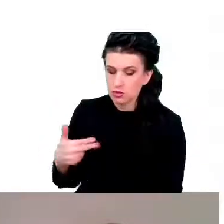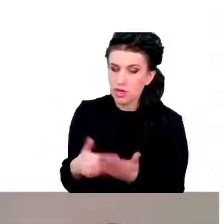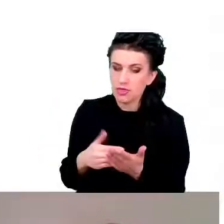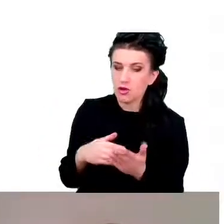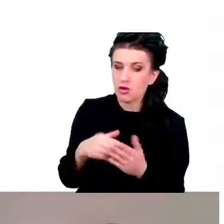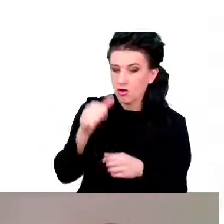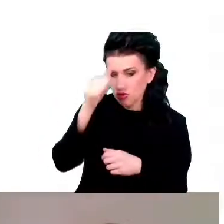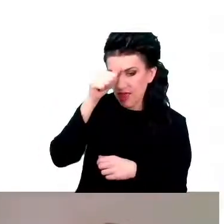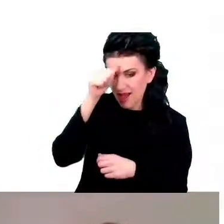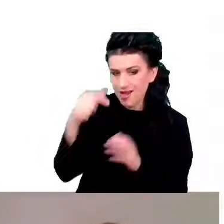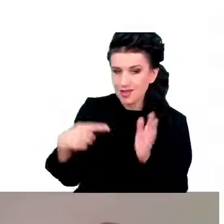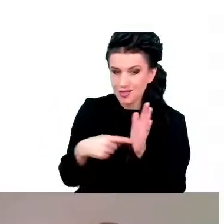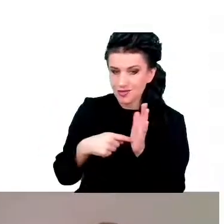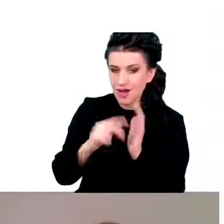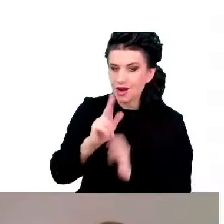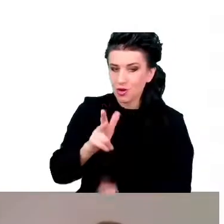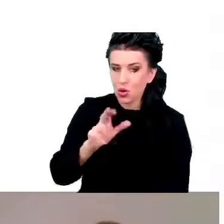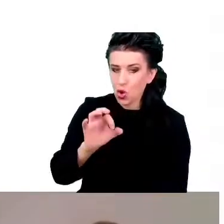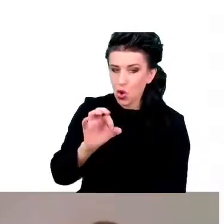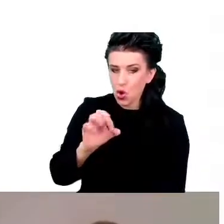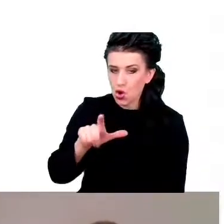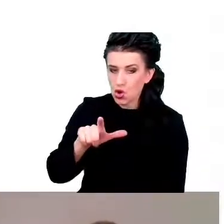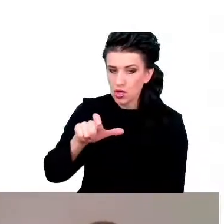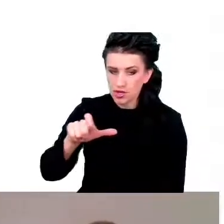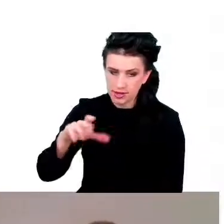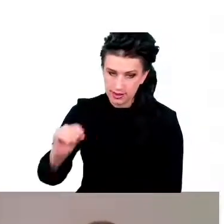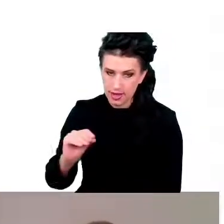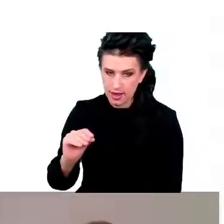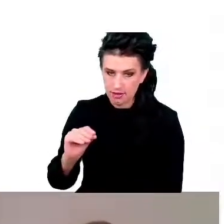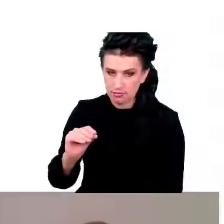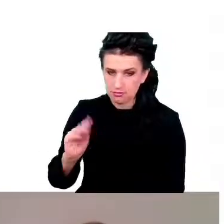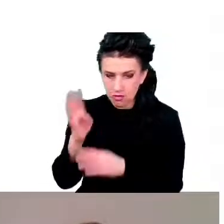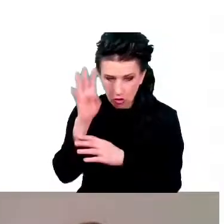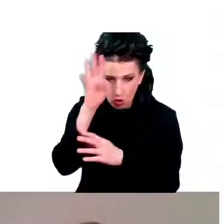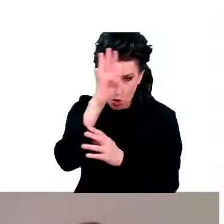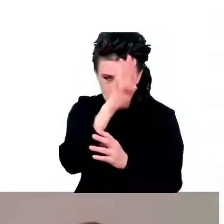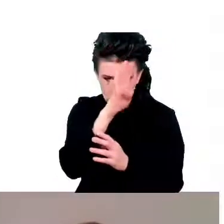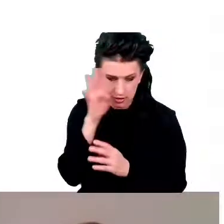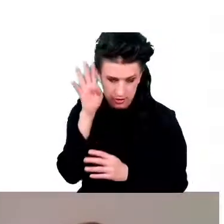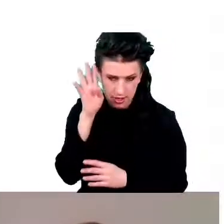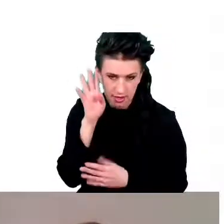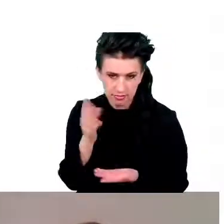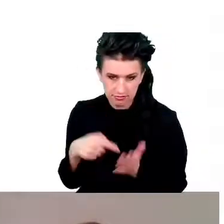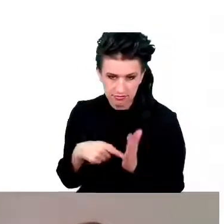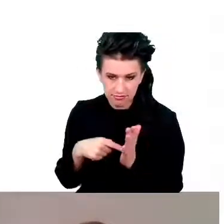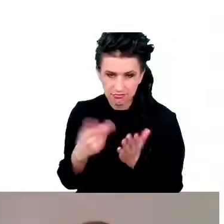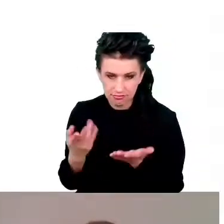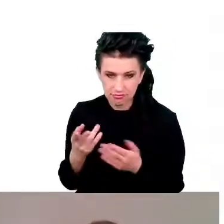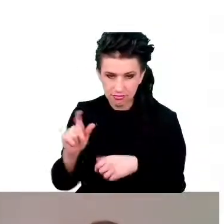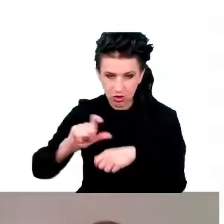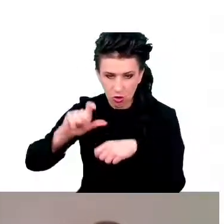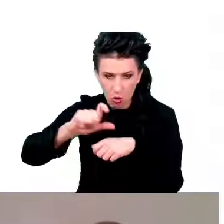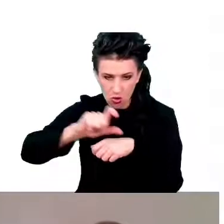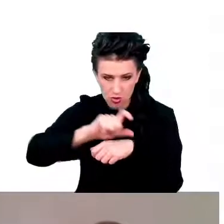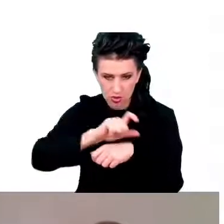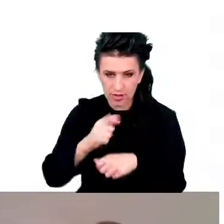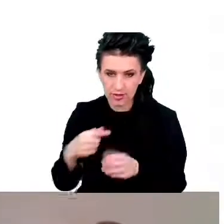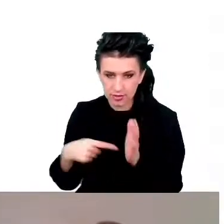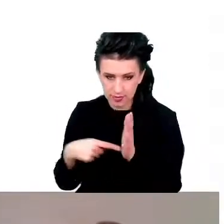dendrytycznymi, one jakby mają bardzo różne formy. Państwo widzą, że niektóre są